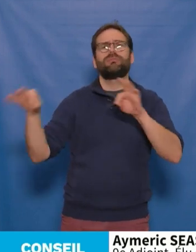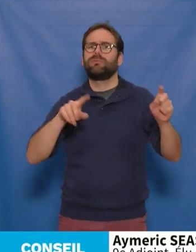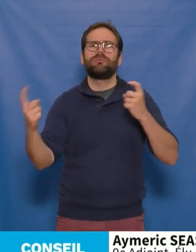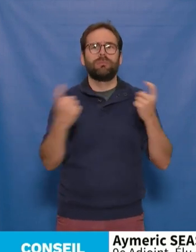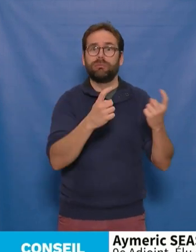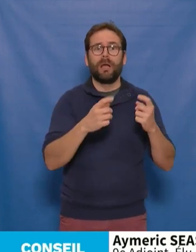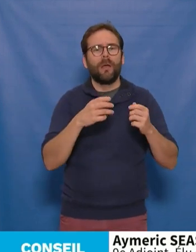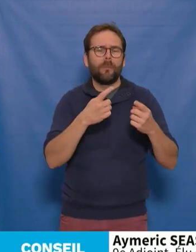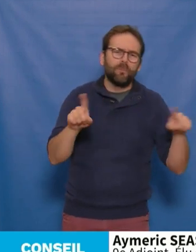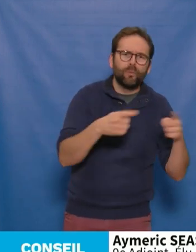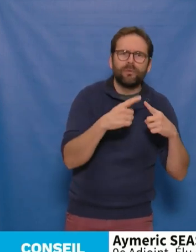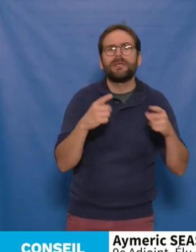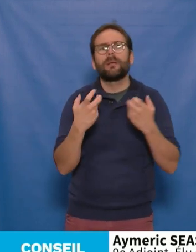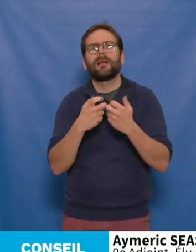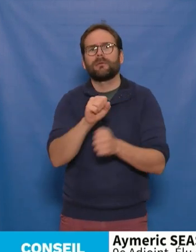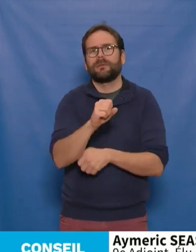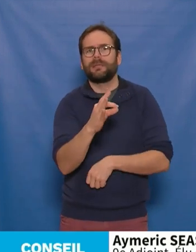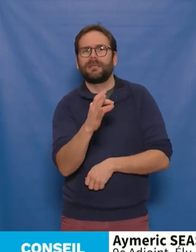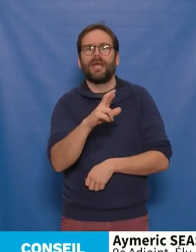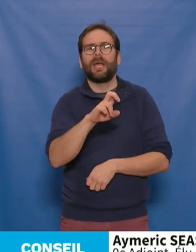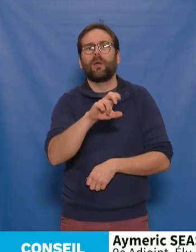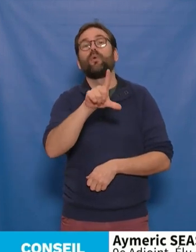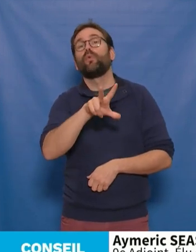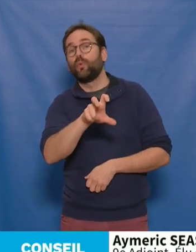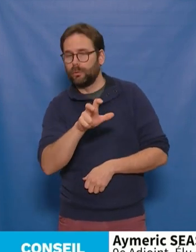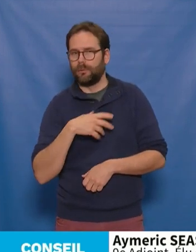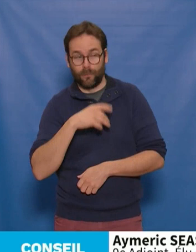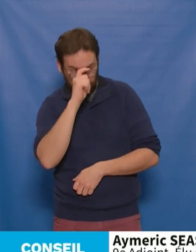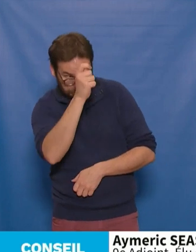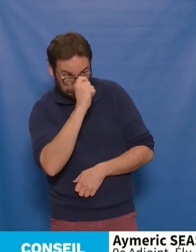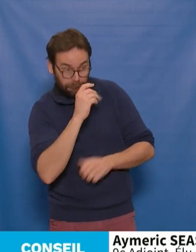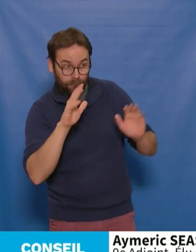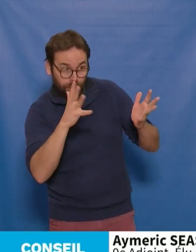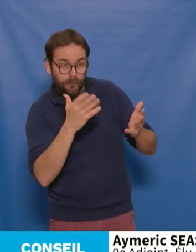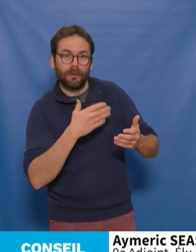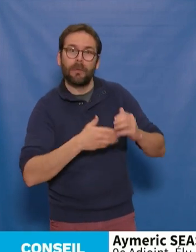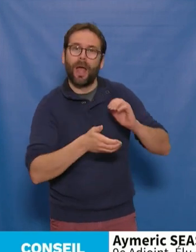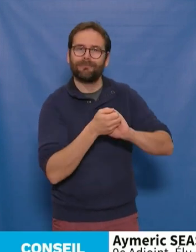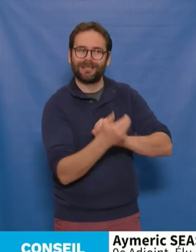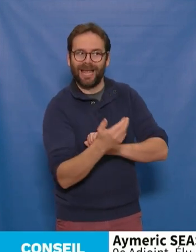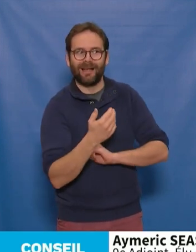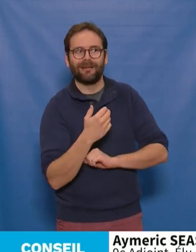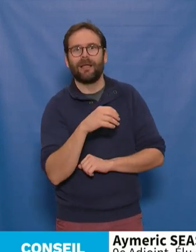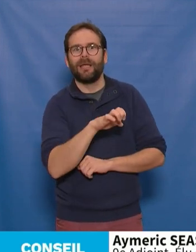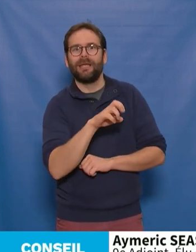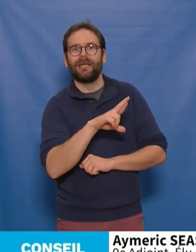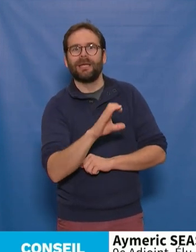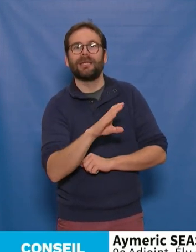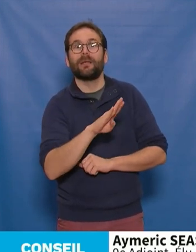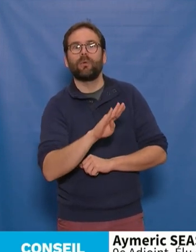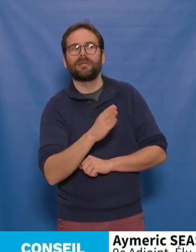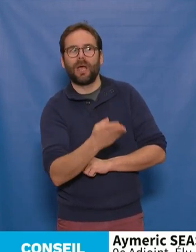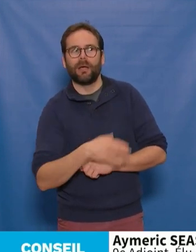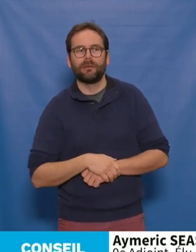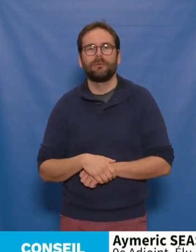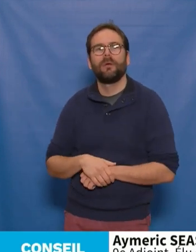musique actuelles comme Stéréo Luxe et c'est l'occasion pour moi d'adresser ici un amical salut à Éric Boistard. Des